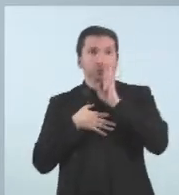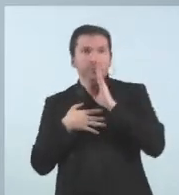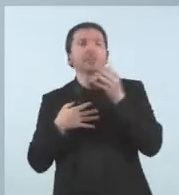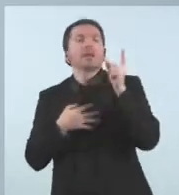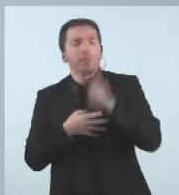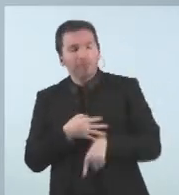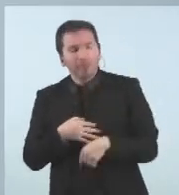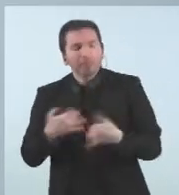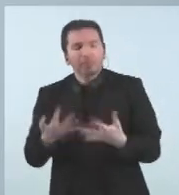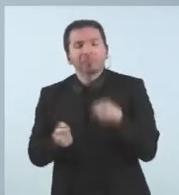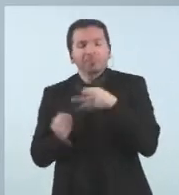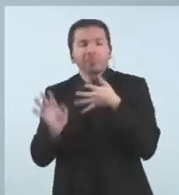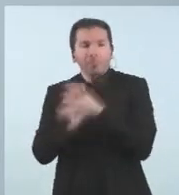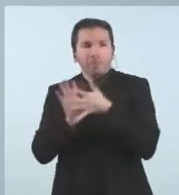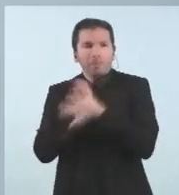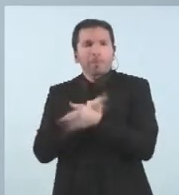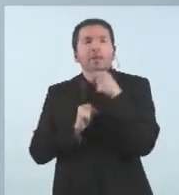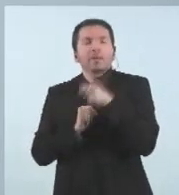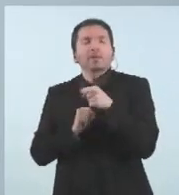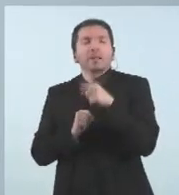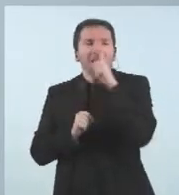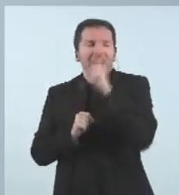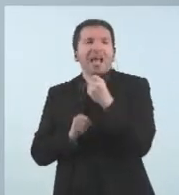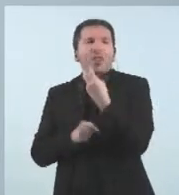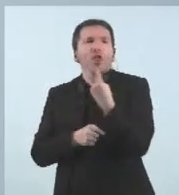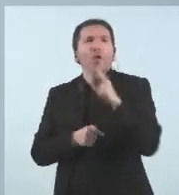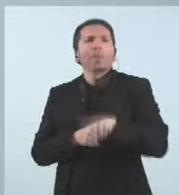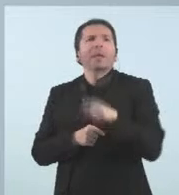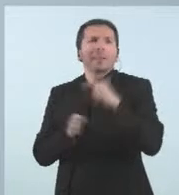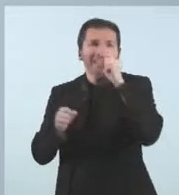'any 2021 i aquest ha sigut de,